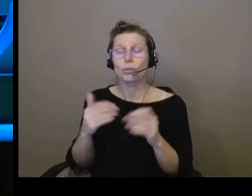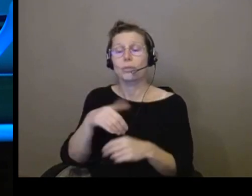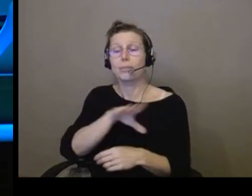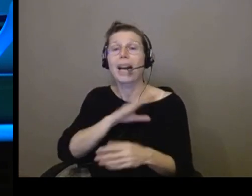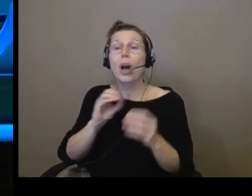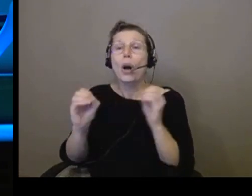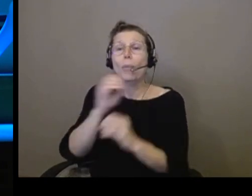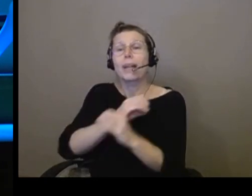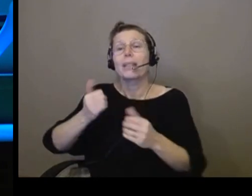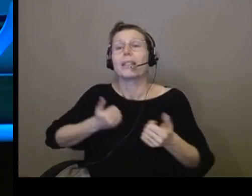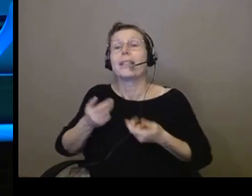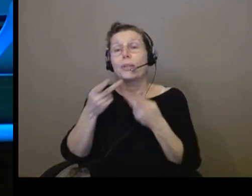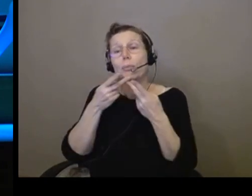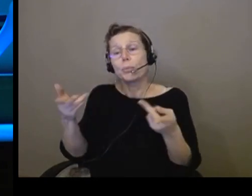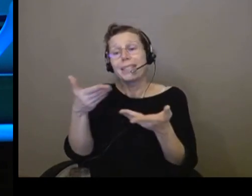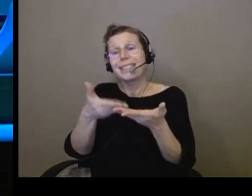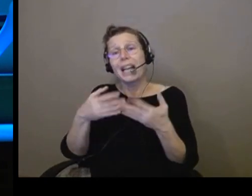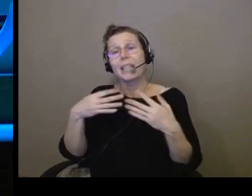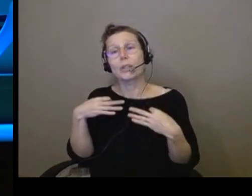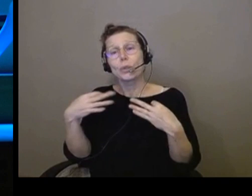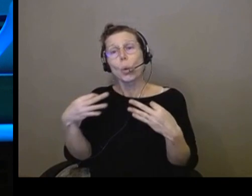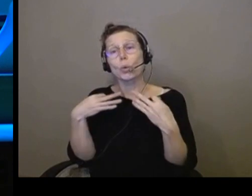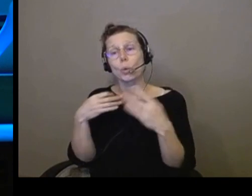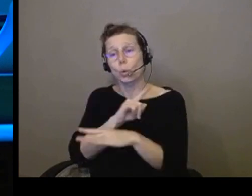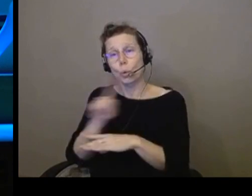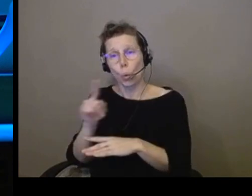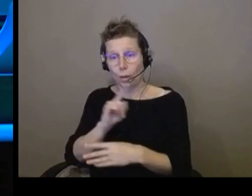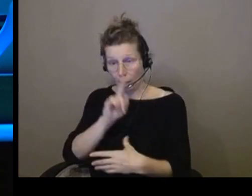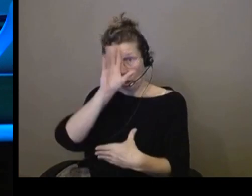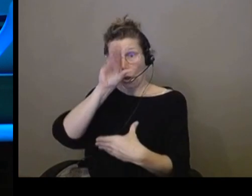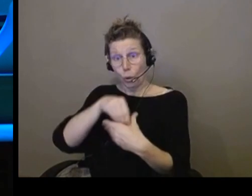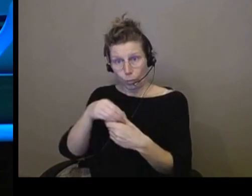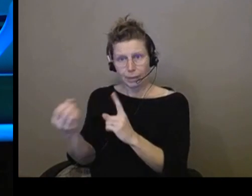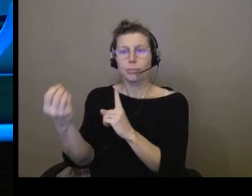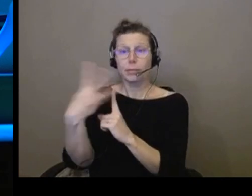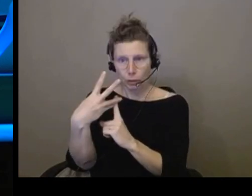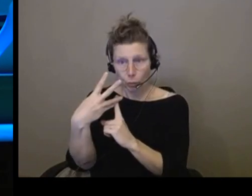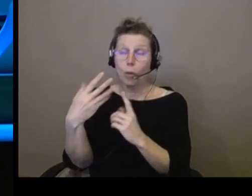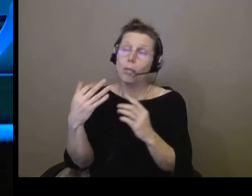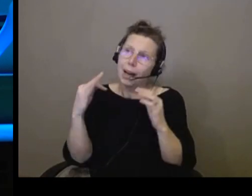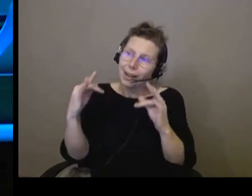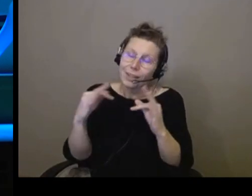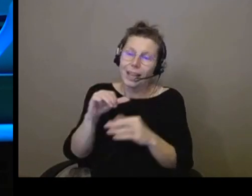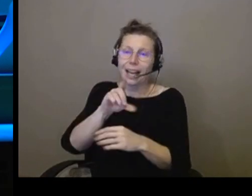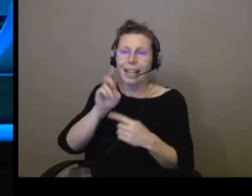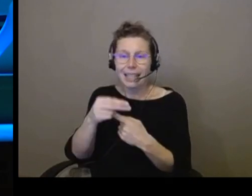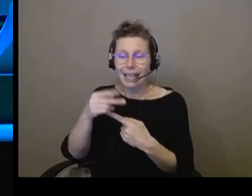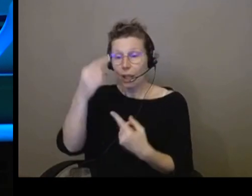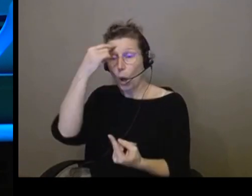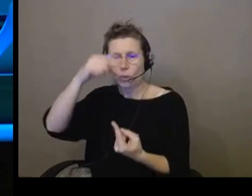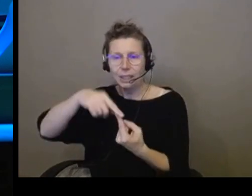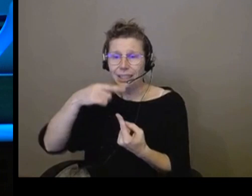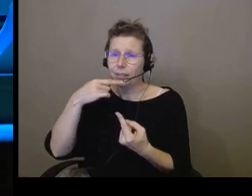pas quelque chose de neutre. Ça veut dire que dans notre mission, vraiment dans notre ADN, il y le sujet de rapprocher les territoires d'Ile-de-France,